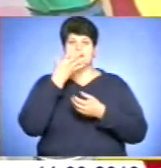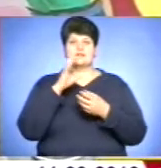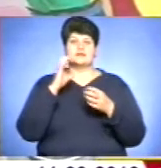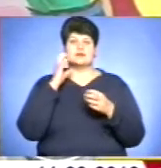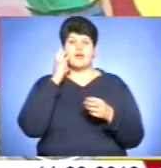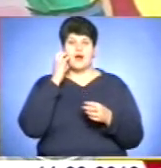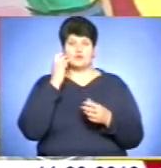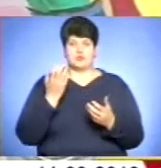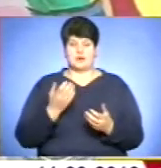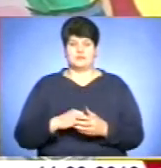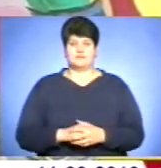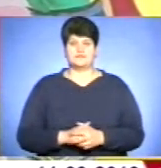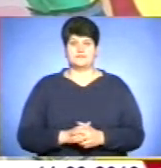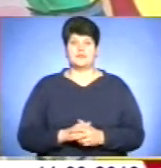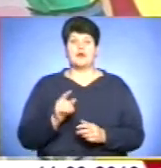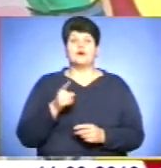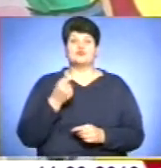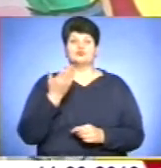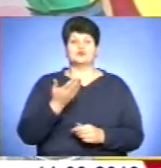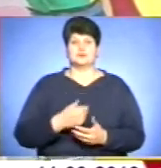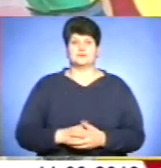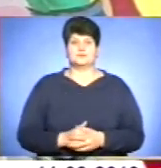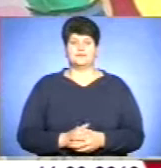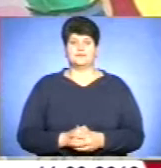саме це малили? Чому такий яскравий ковір? Чому саме?